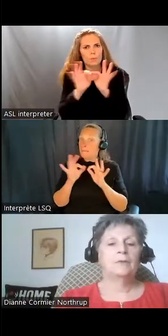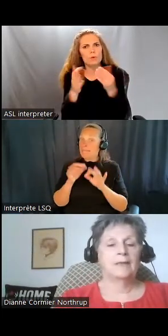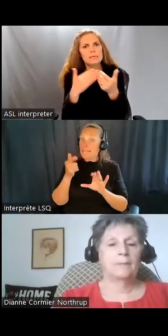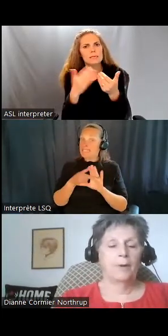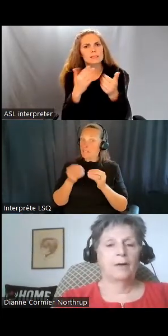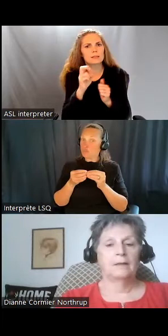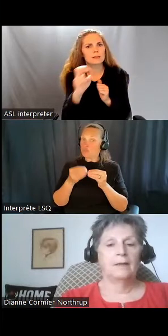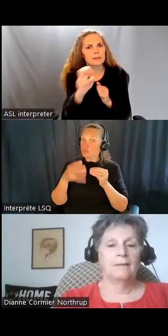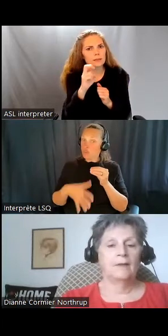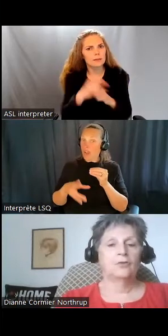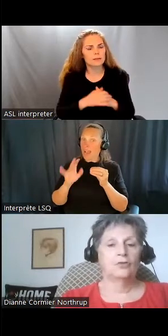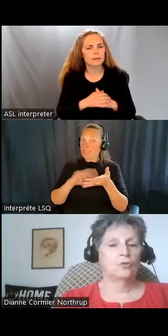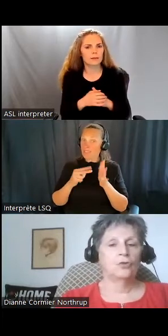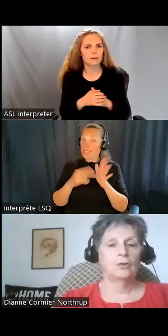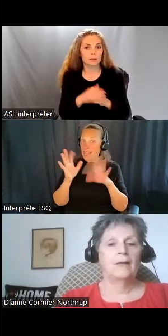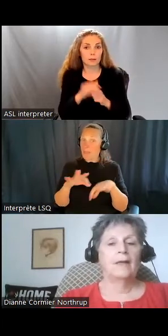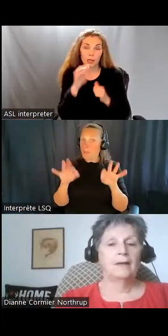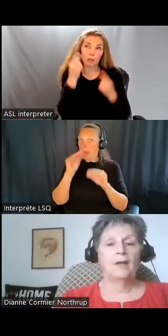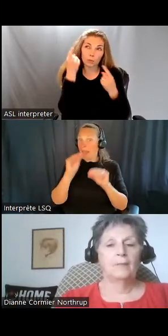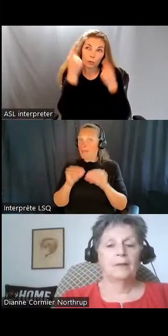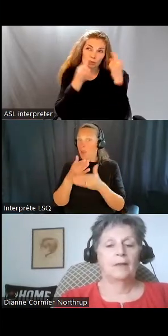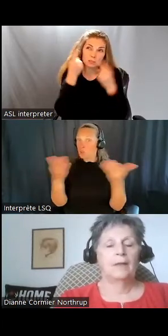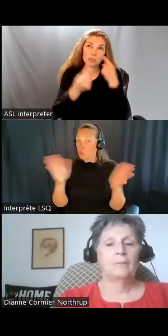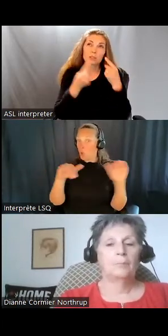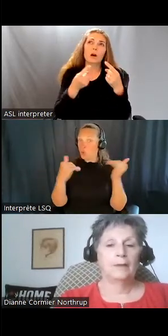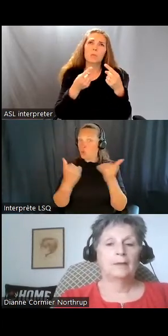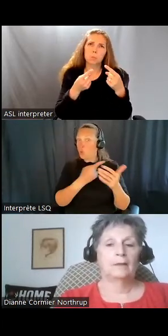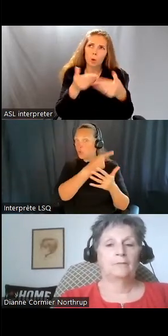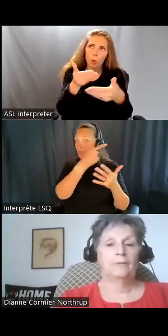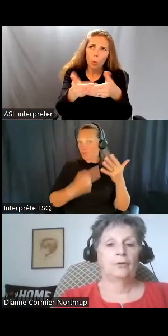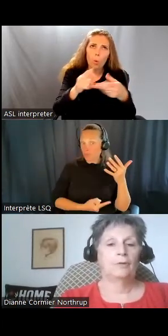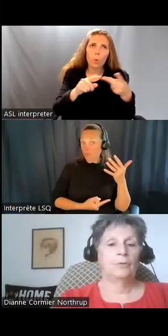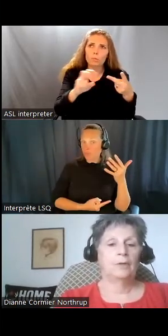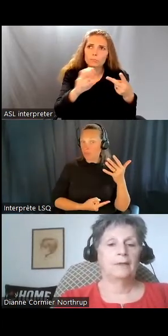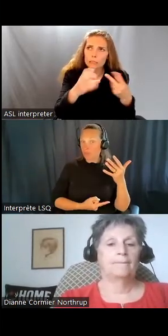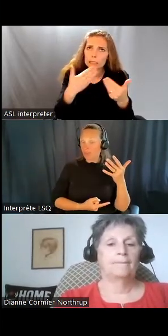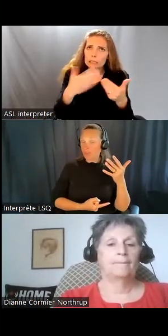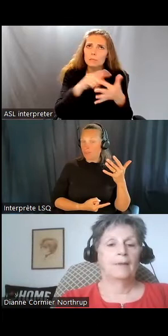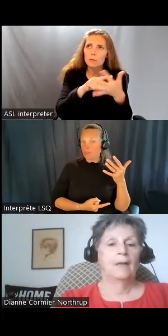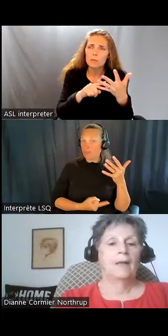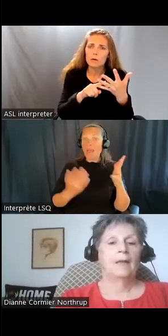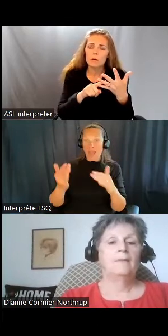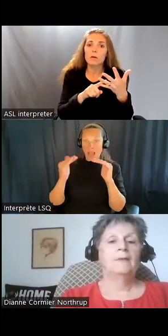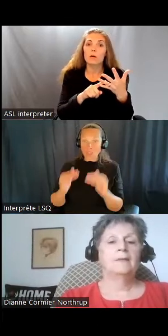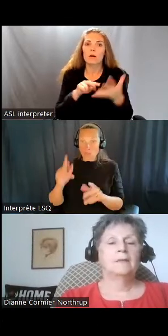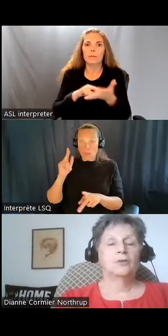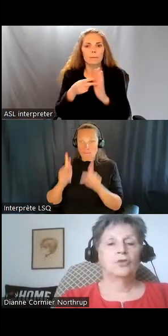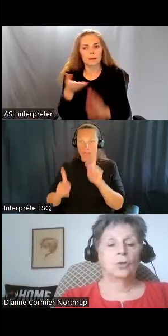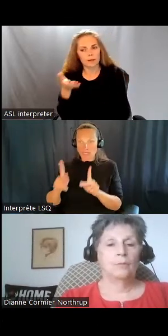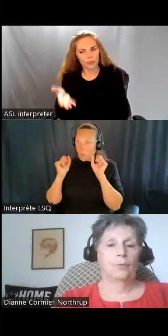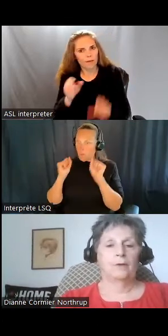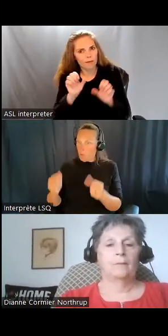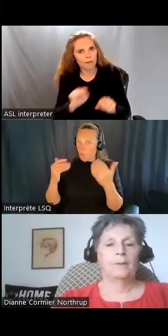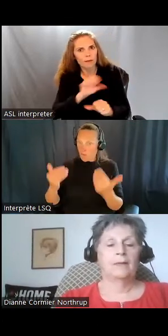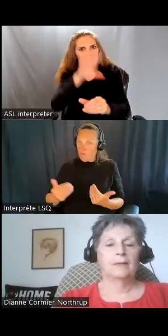ça est pris en considération, ça permet aux gens de participer à la vie politique, sociale, économique de leur